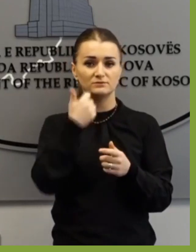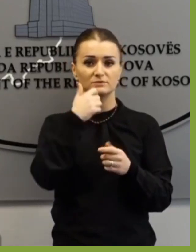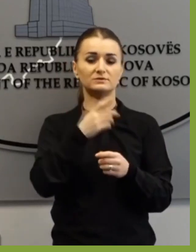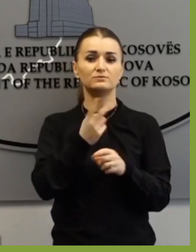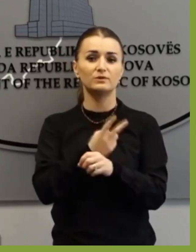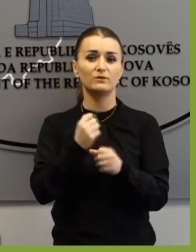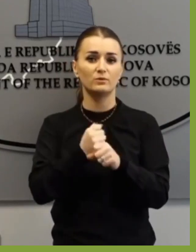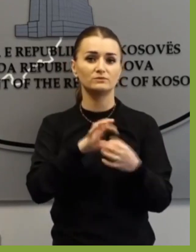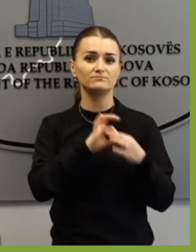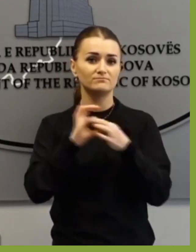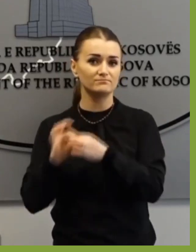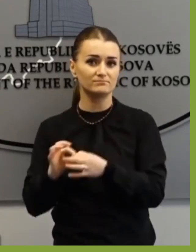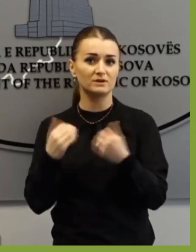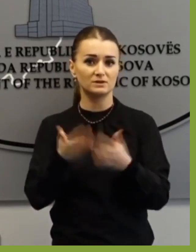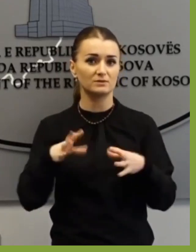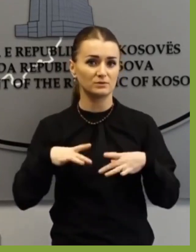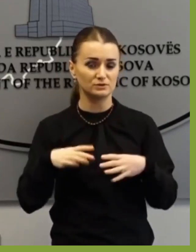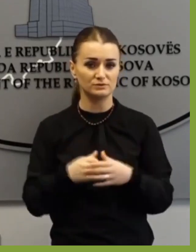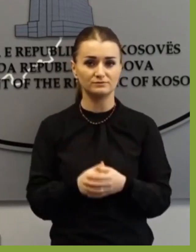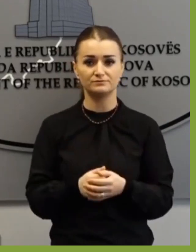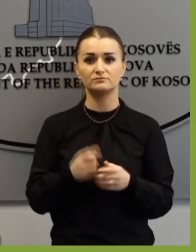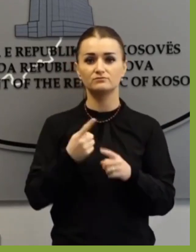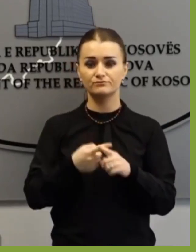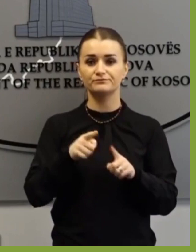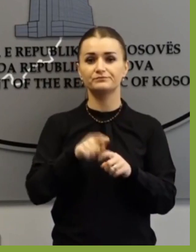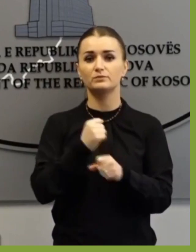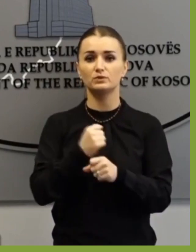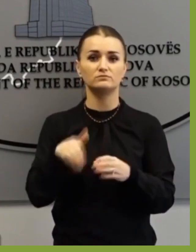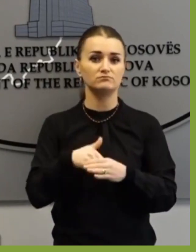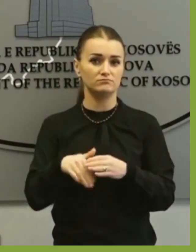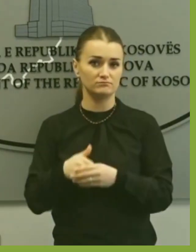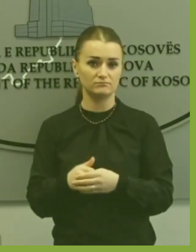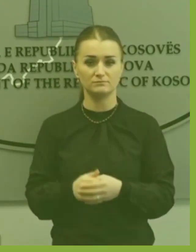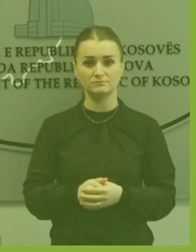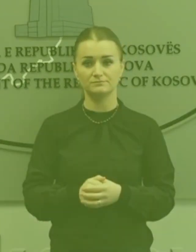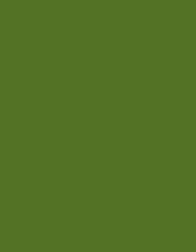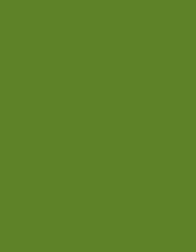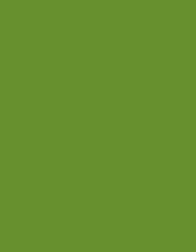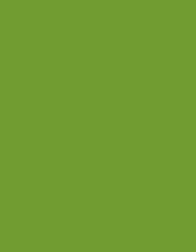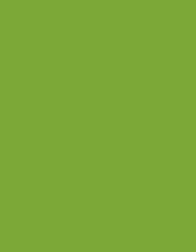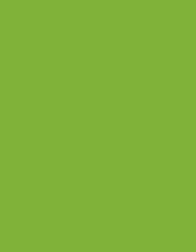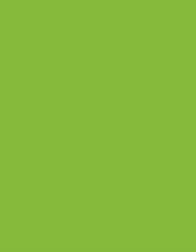arjet dhe të kompletohet edhe integrimi të regut të punës, përveç integrimit pra të regut të malrave.